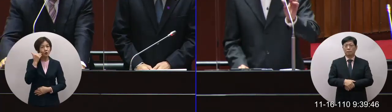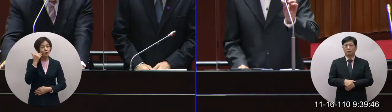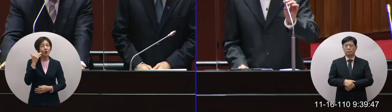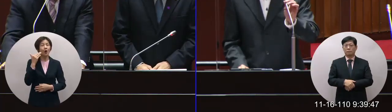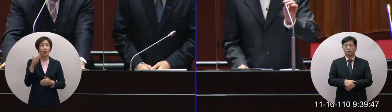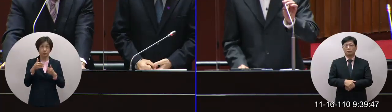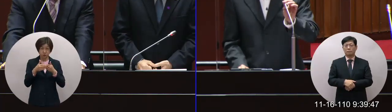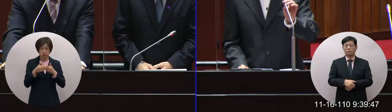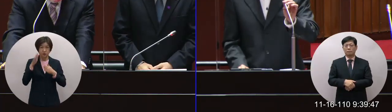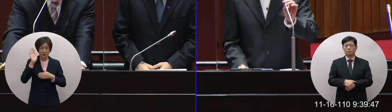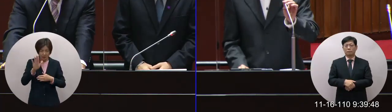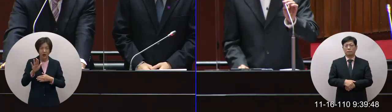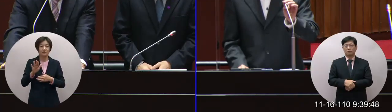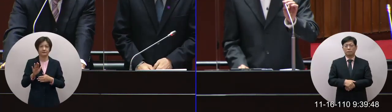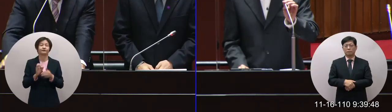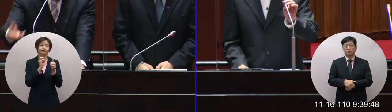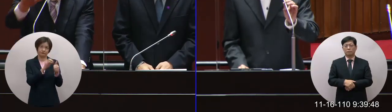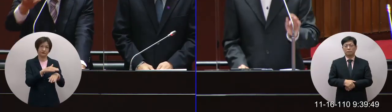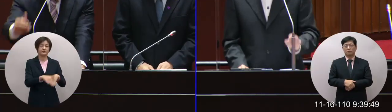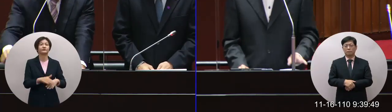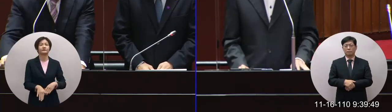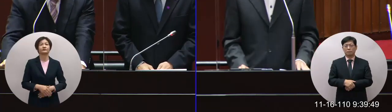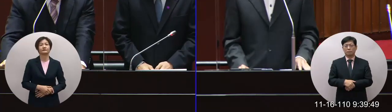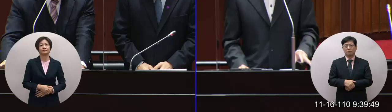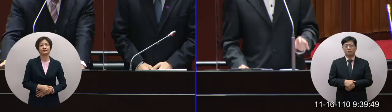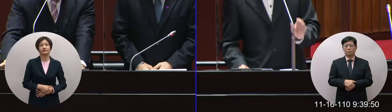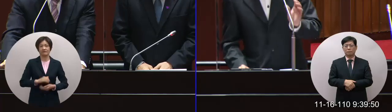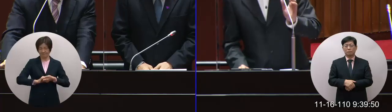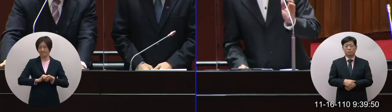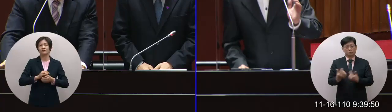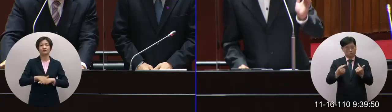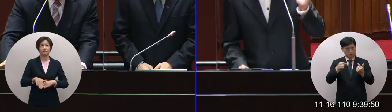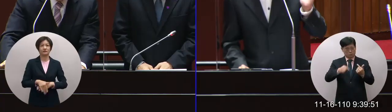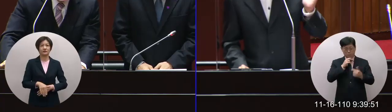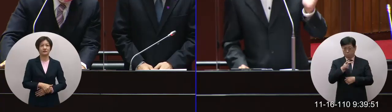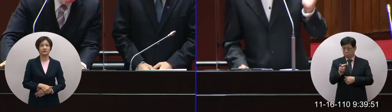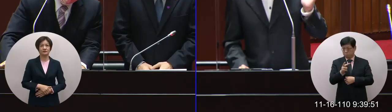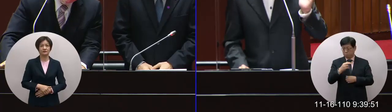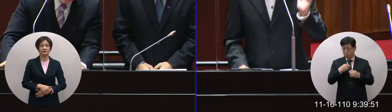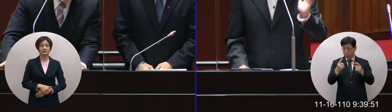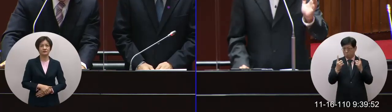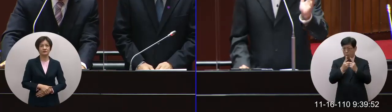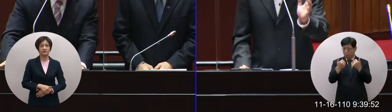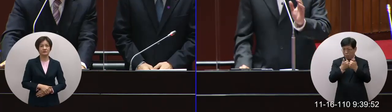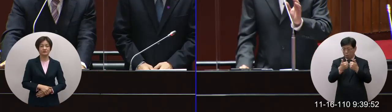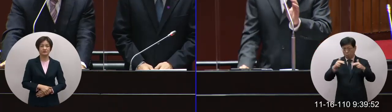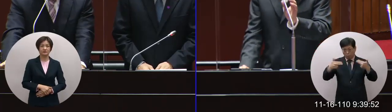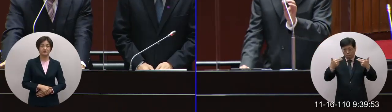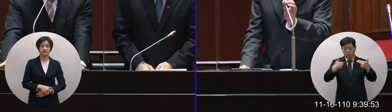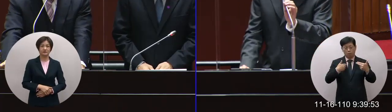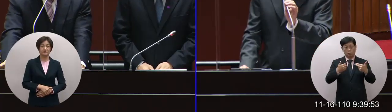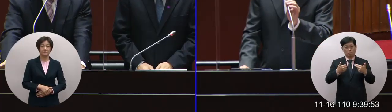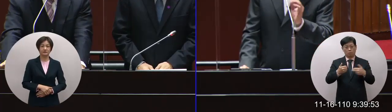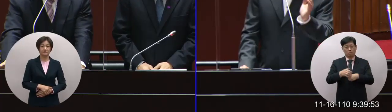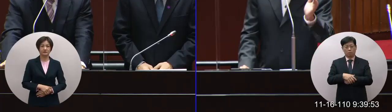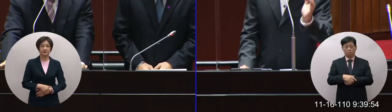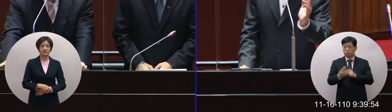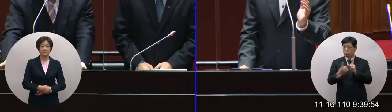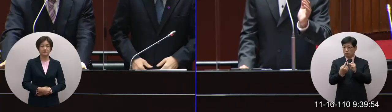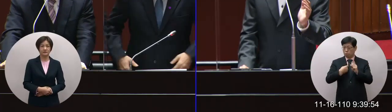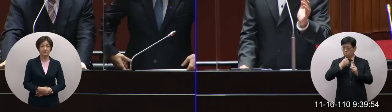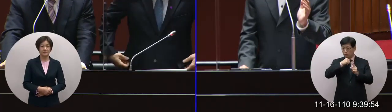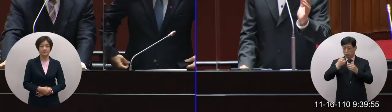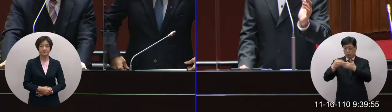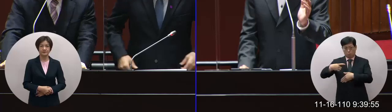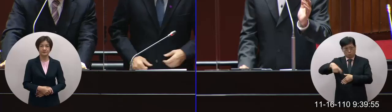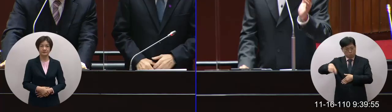如果有可以報告的一定會這樣的一個拜習會的視訊會議進行當中對我們